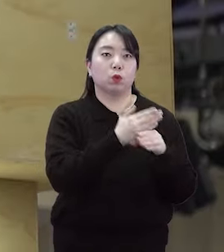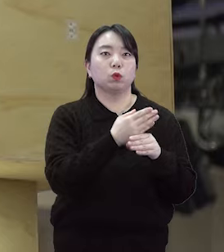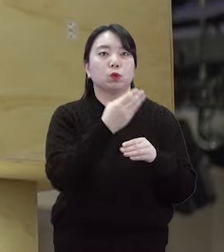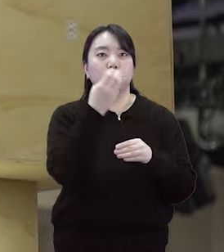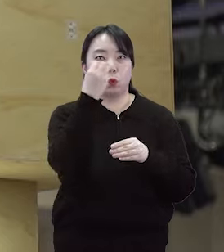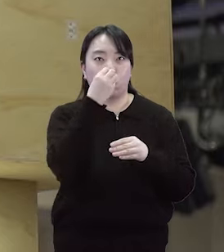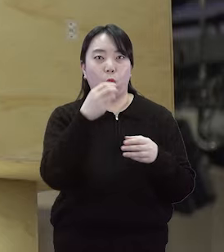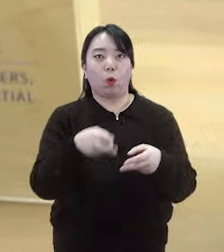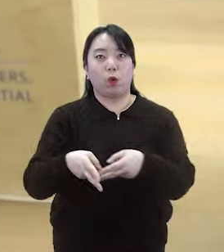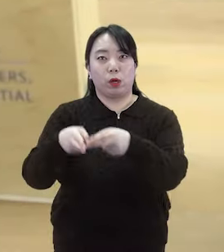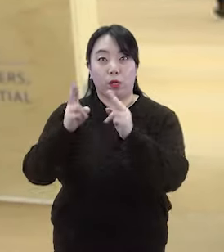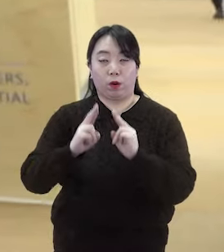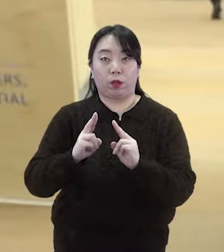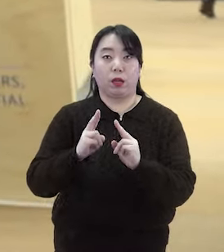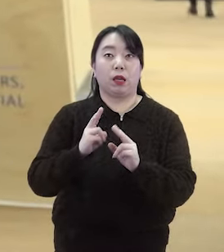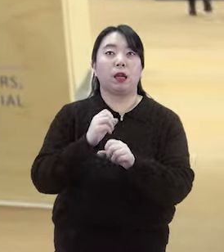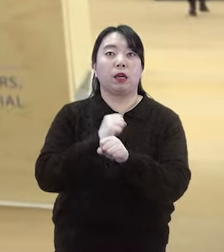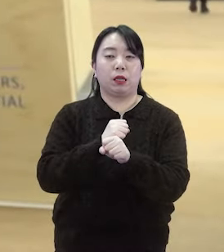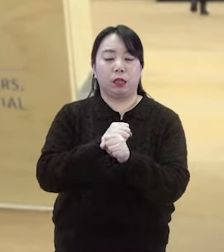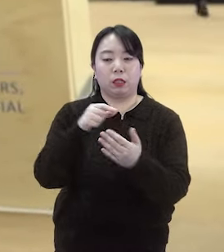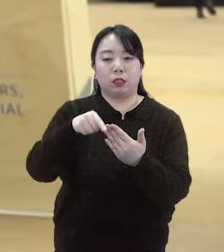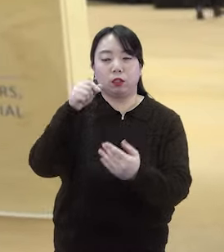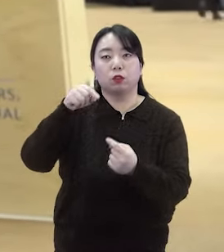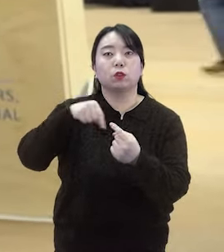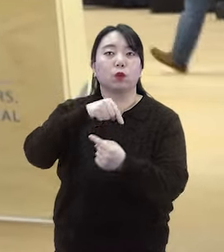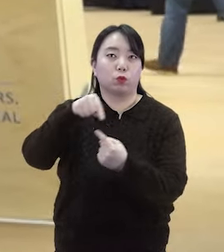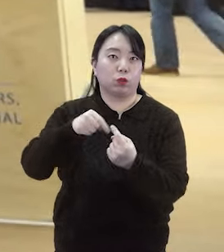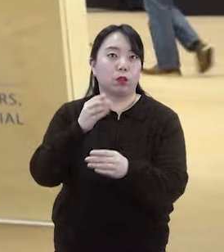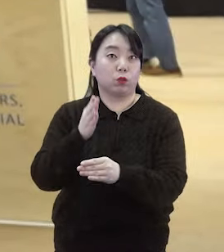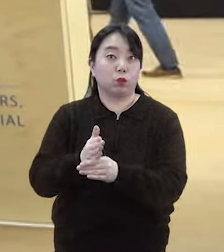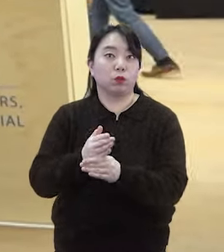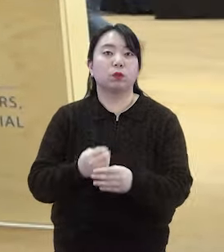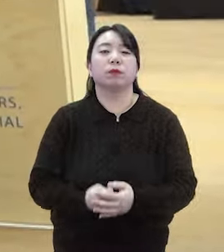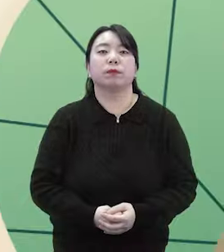연계 시범교육지원청을 선정 운영하고 있습니다